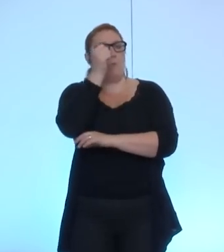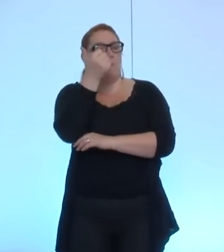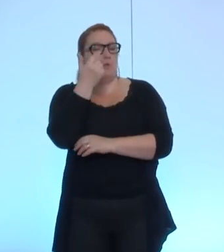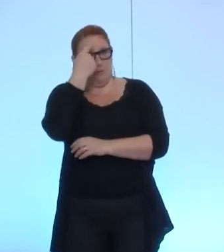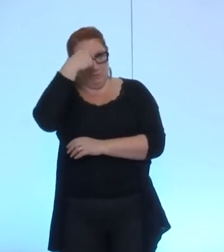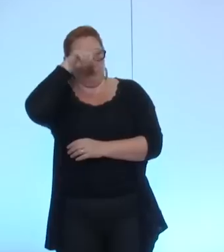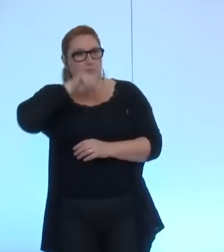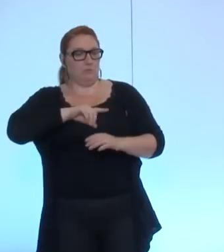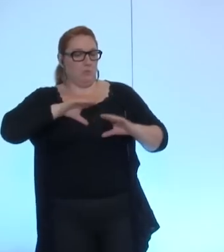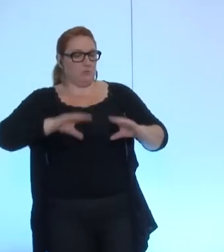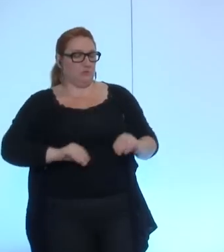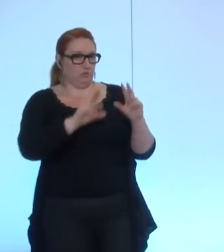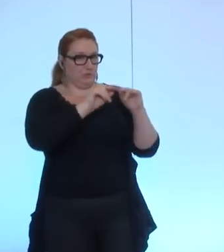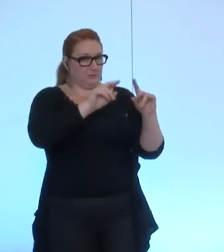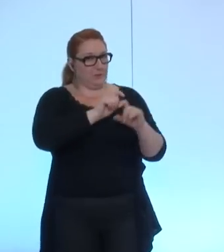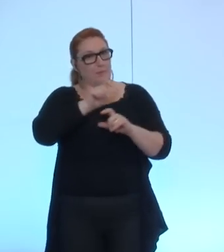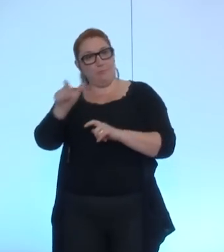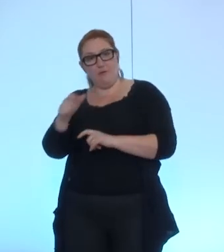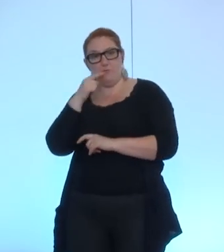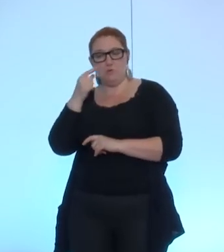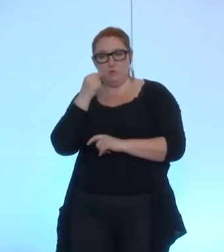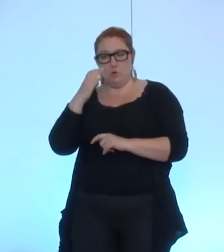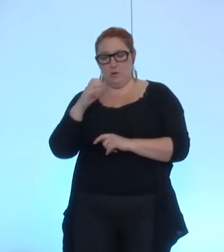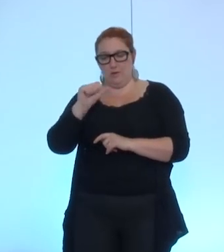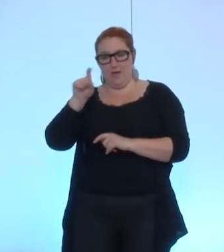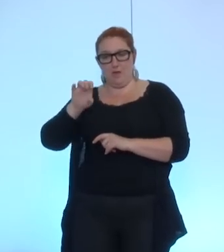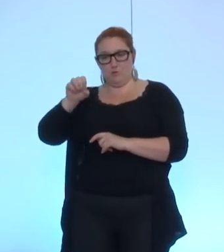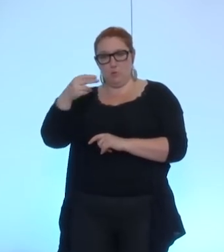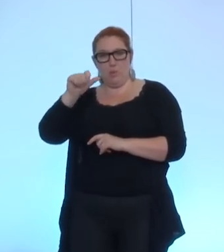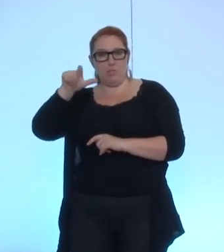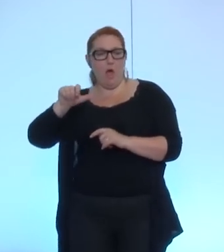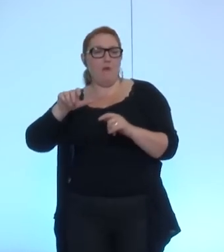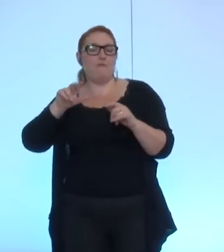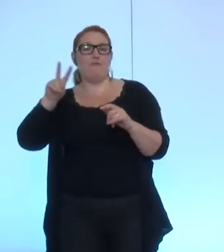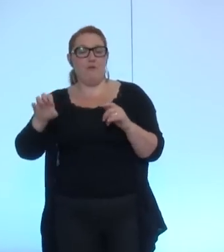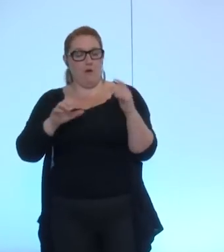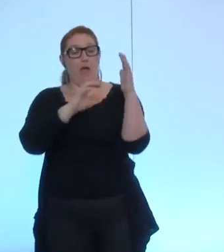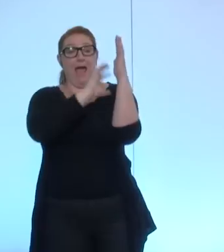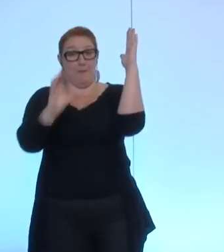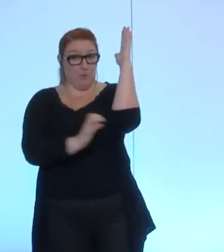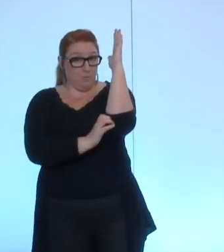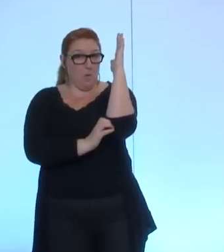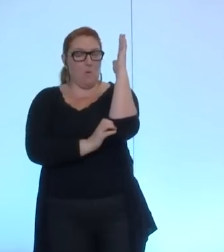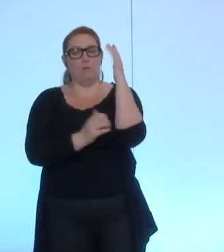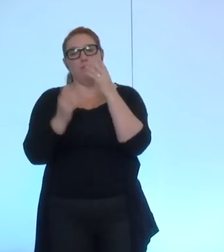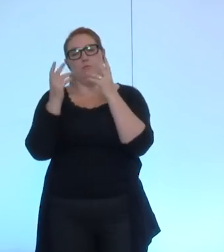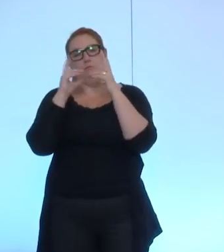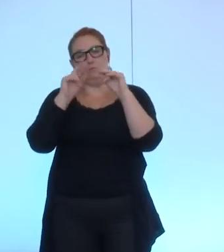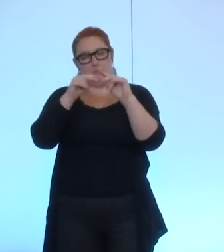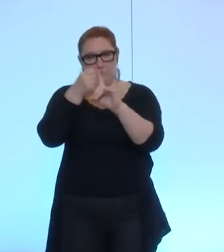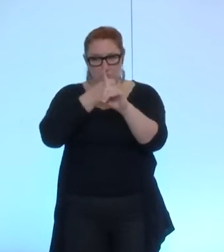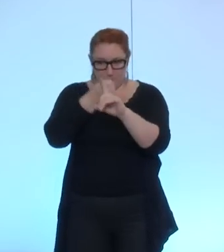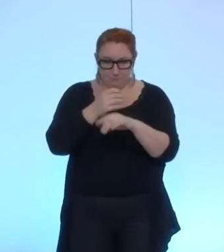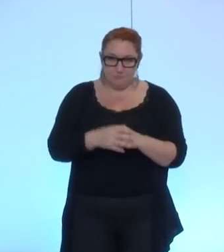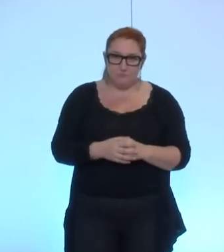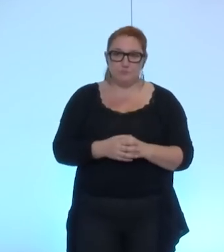deuxième temps, si vous le permettez, Richard Cazenave défendra les amendements que nous vous avons présentés. Bien, sur la présentation de cette